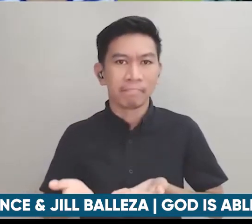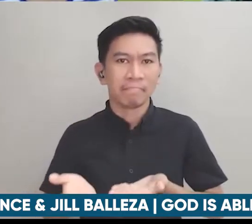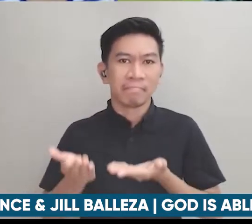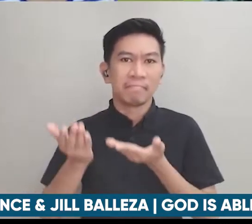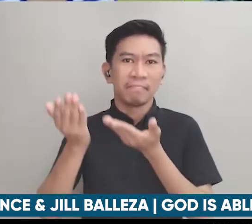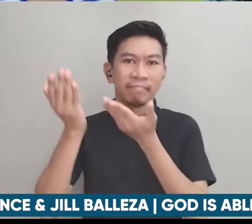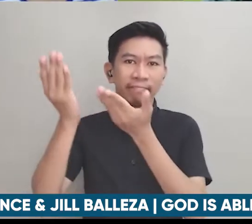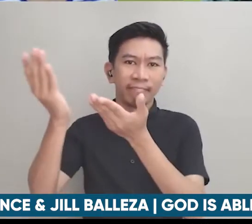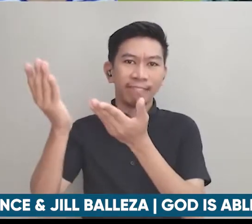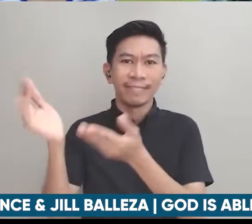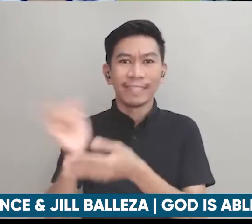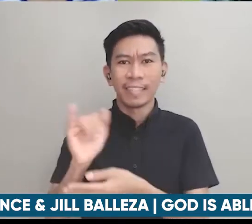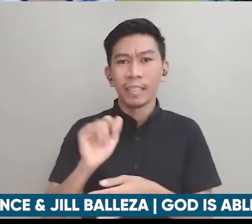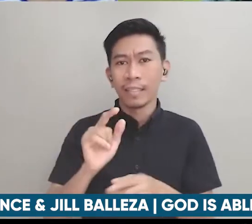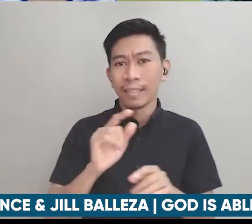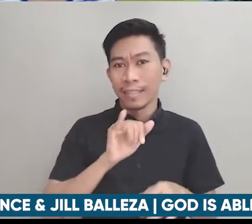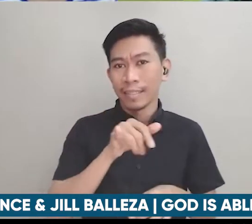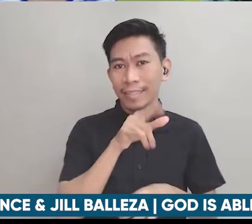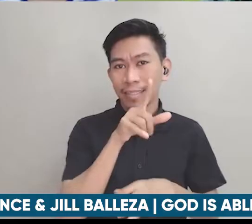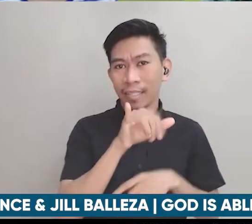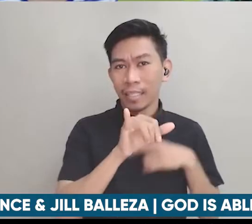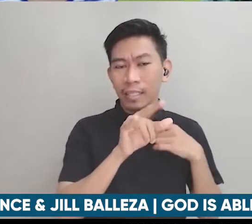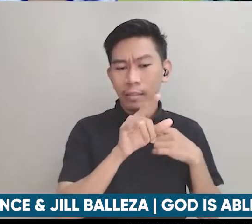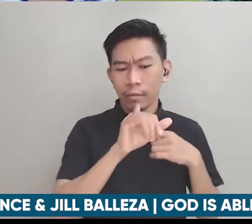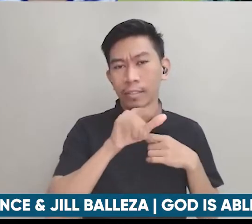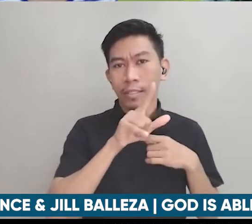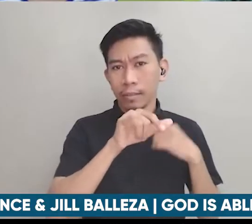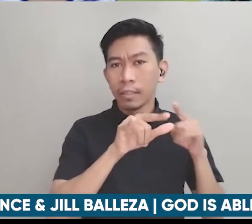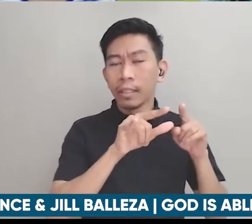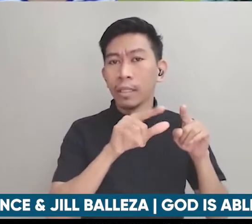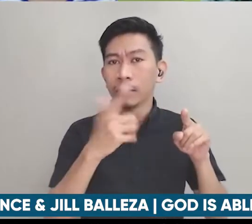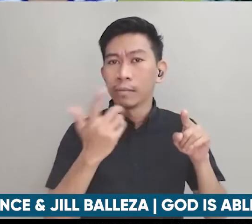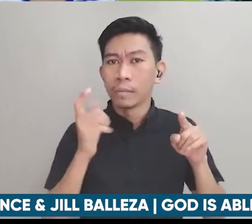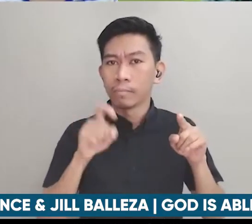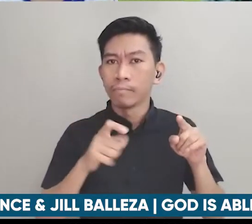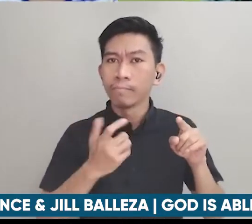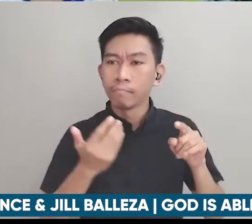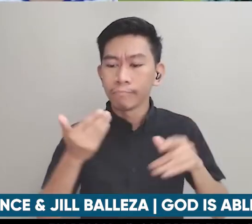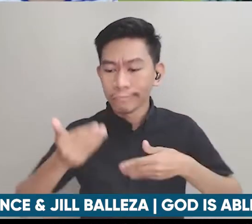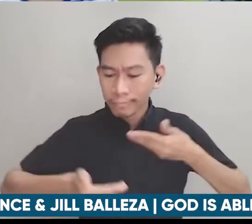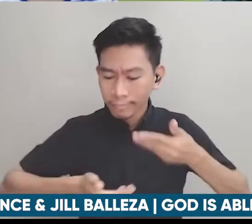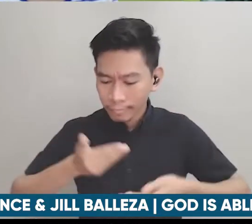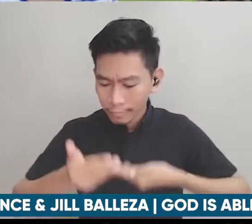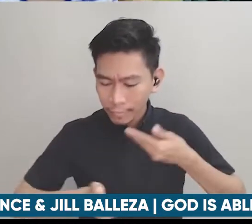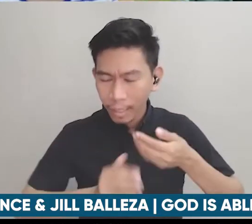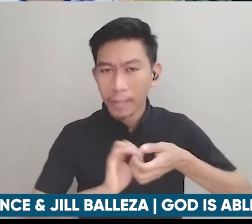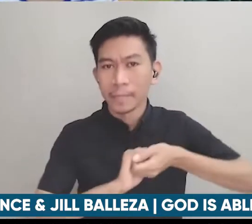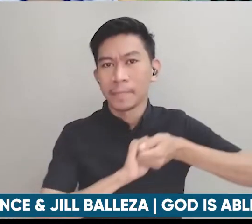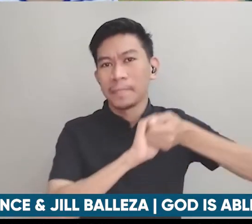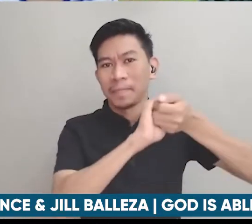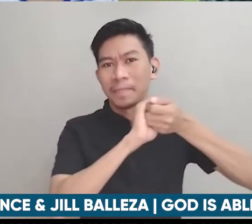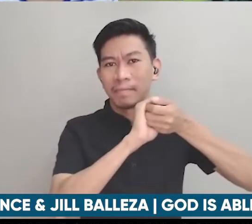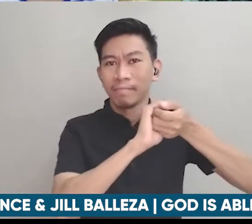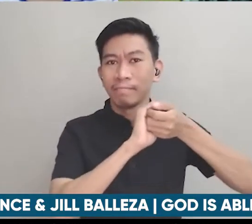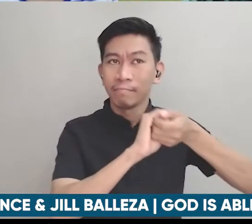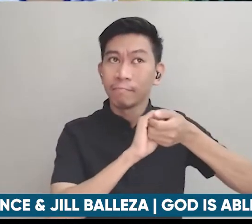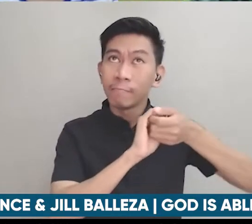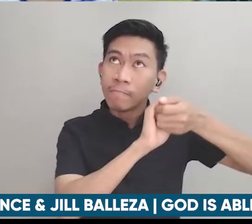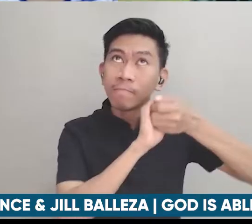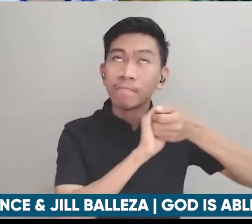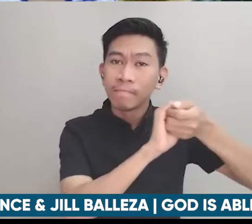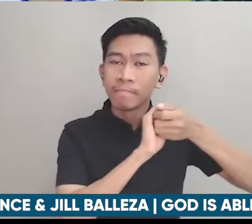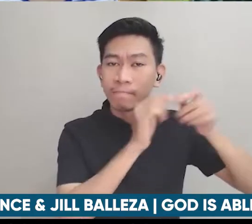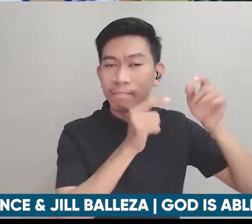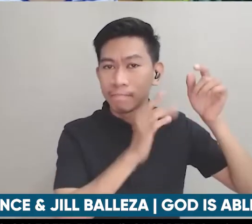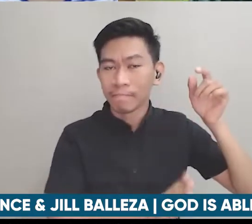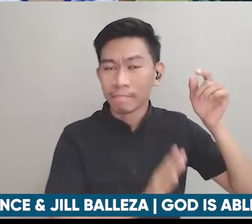doing your part and walking with God partnering with God dun sa journey kaya siguro kapag may Diyos ka especially sa mga